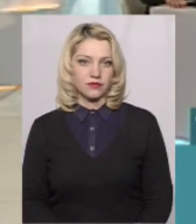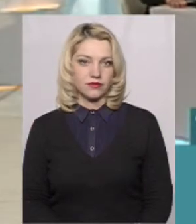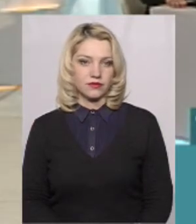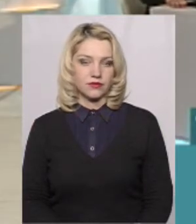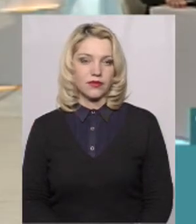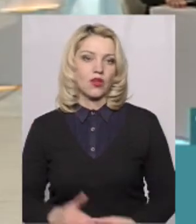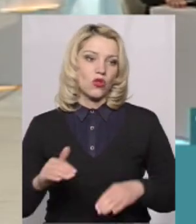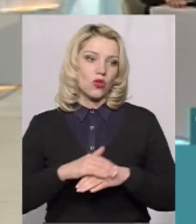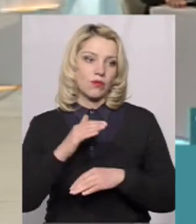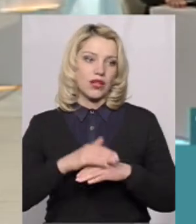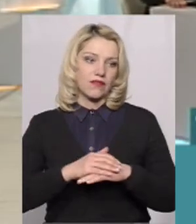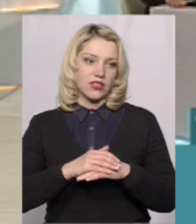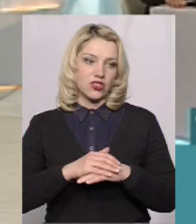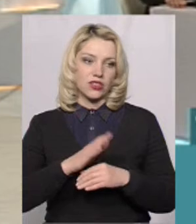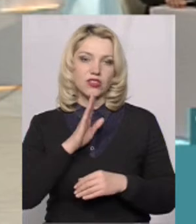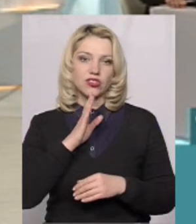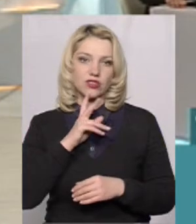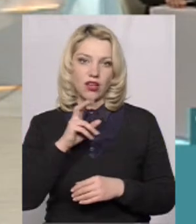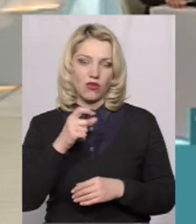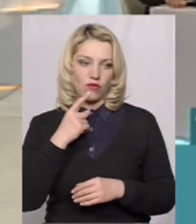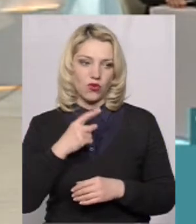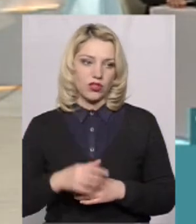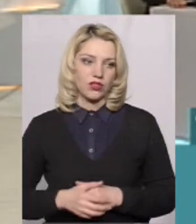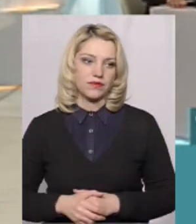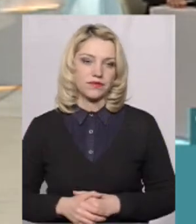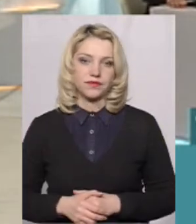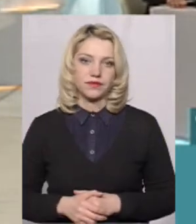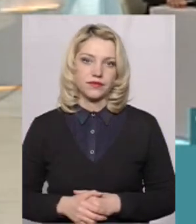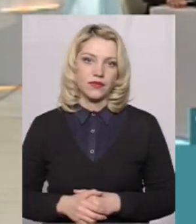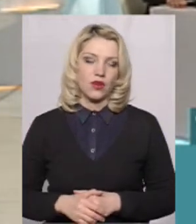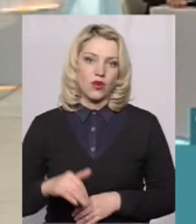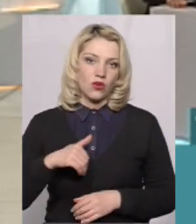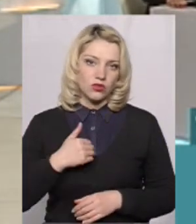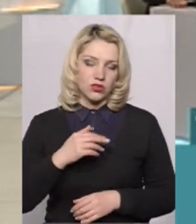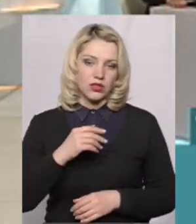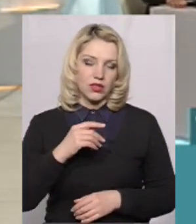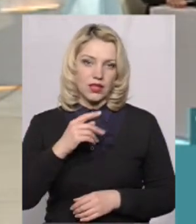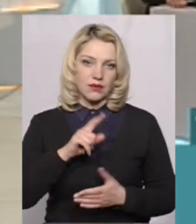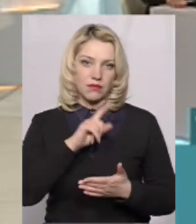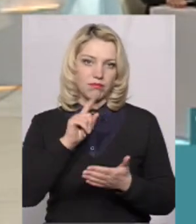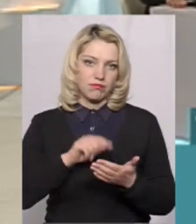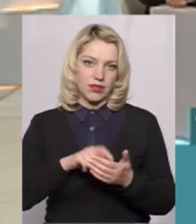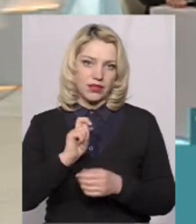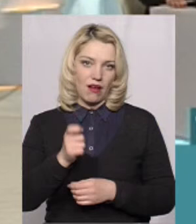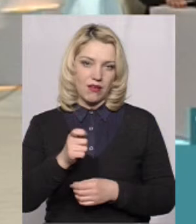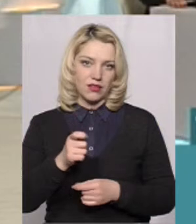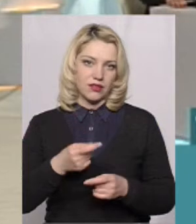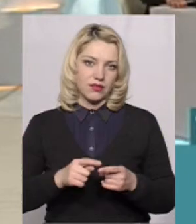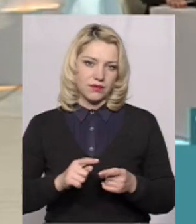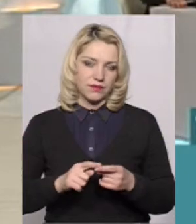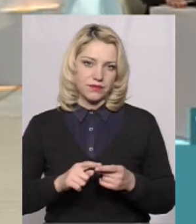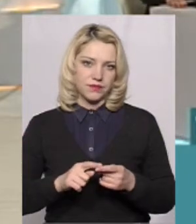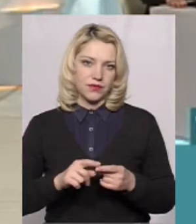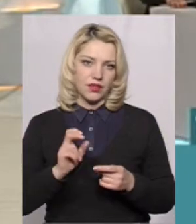Алло, добрий день. Доброго вечора, слухаємо вас. Хочу вам задати питання, дивіться, ревного